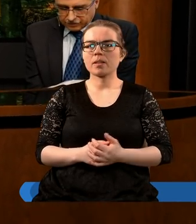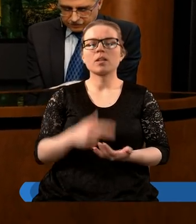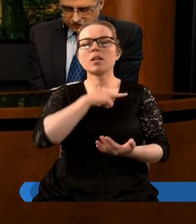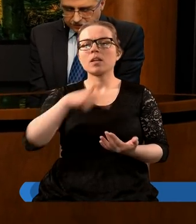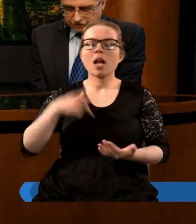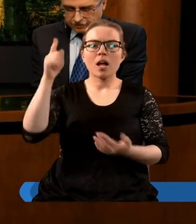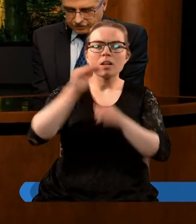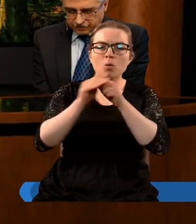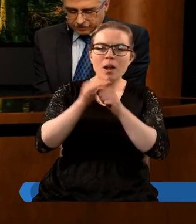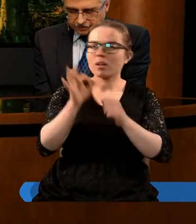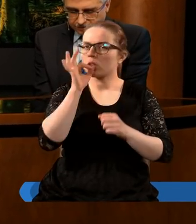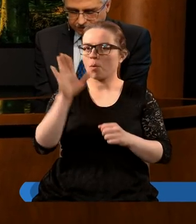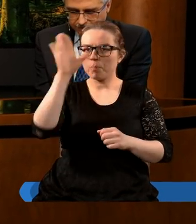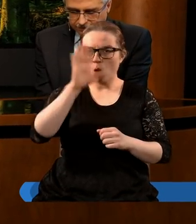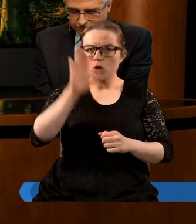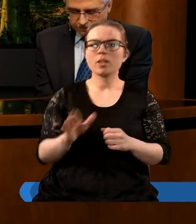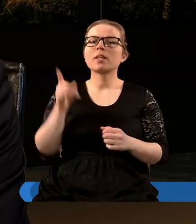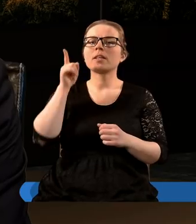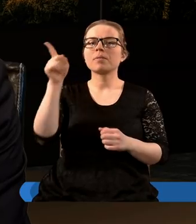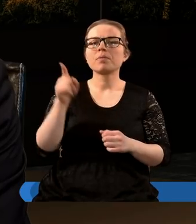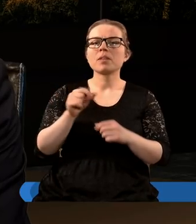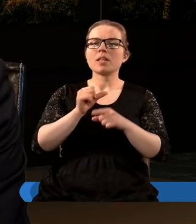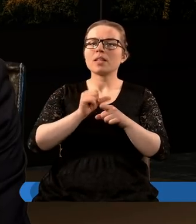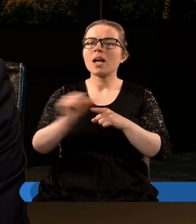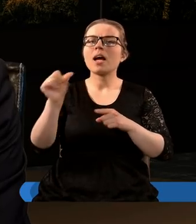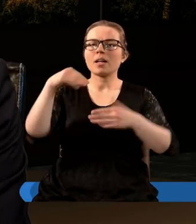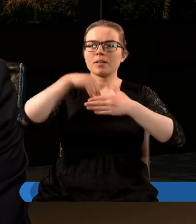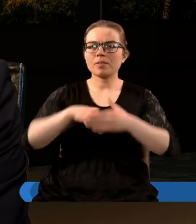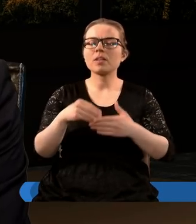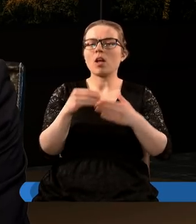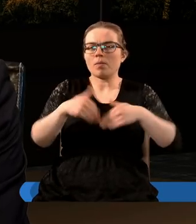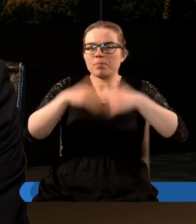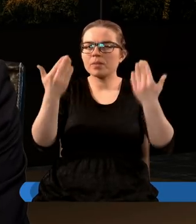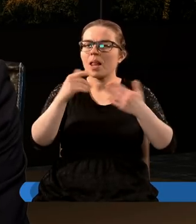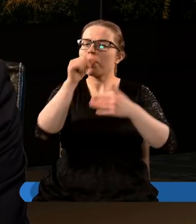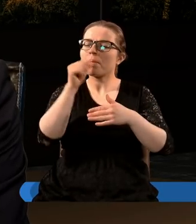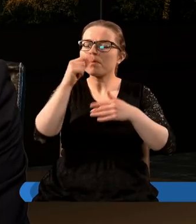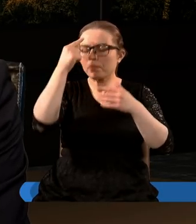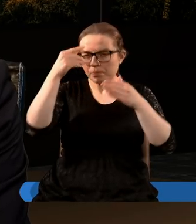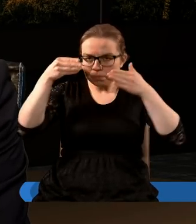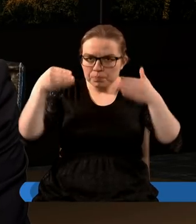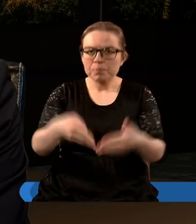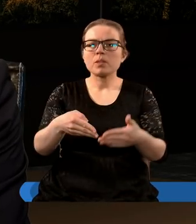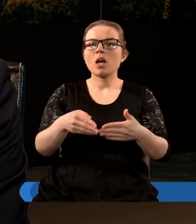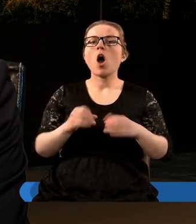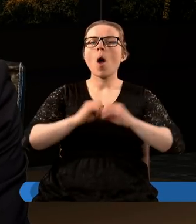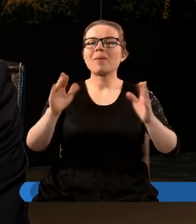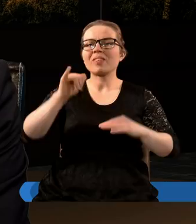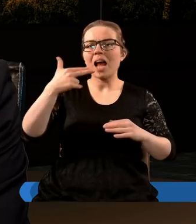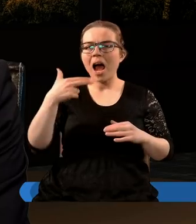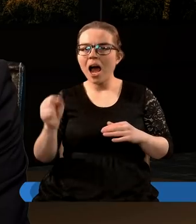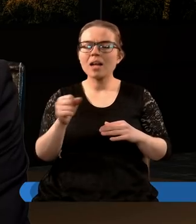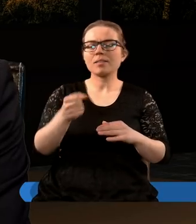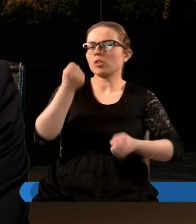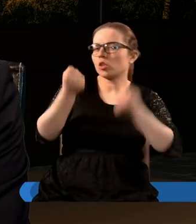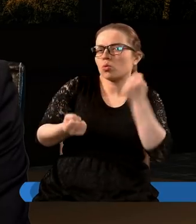Nasz łaskawy Panie Boże, Ty jesteś tym, który odkrywa tajemnicę przed nami. Dzisiaj pochylamy się nad Księgą Apokalipsy. Chcemy